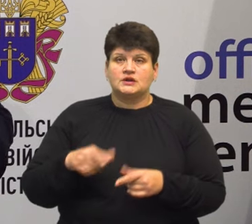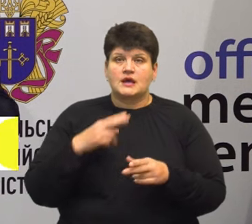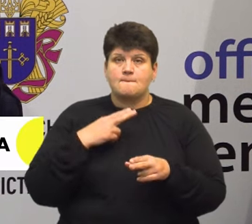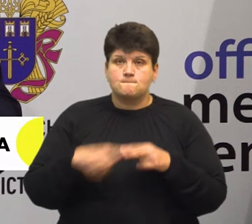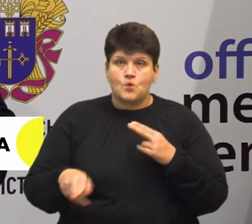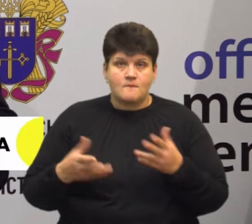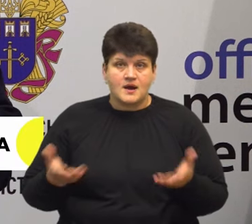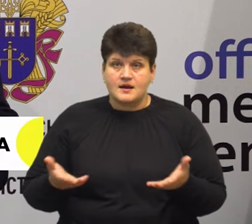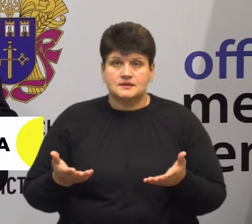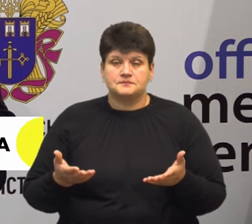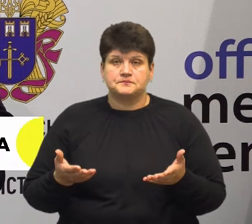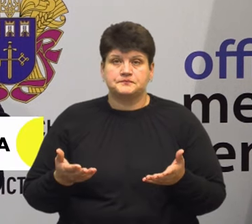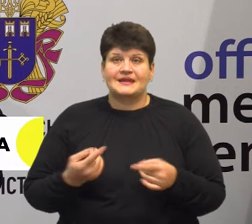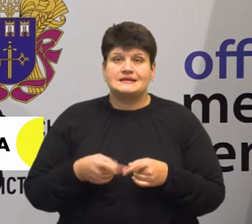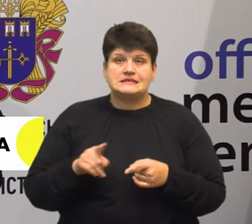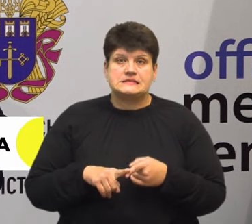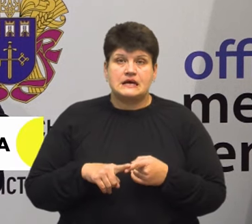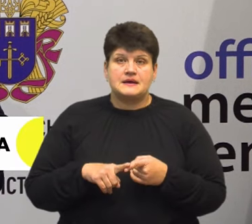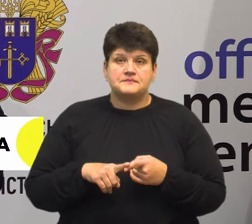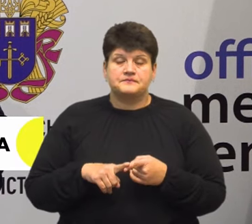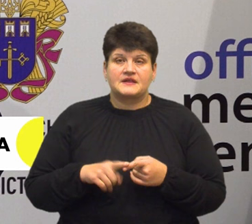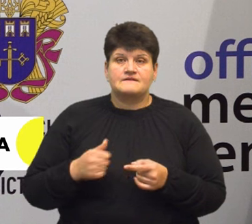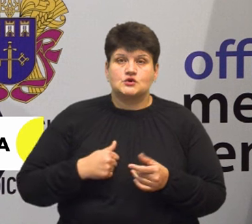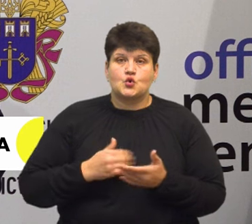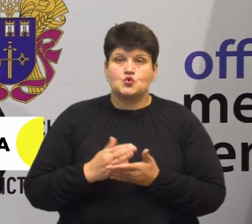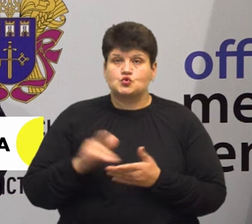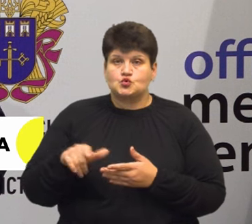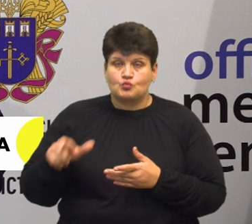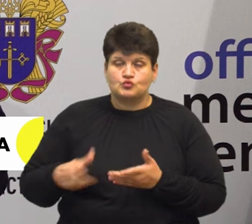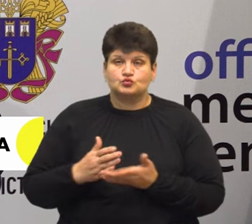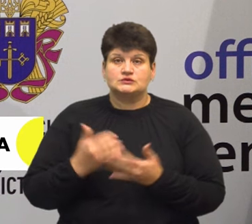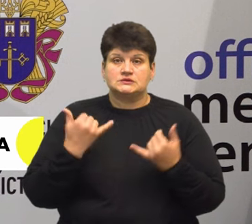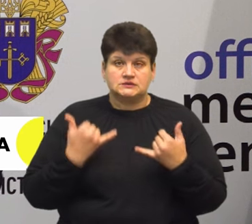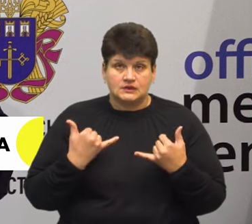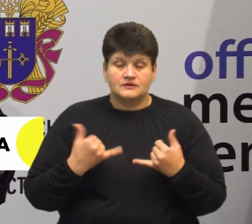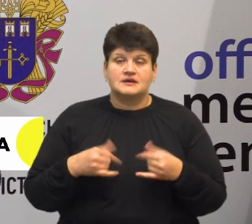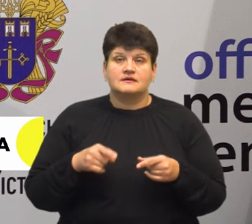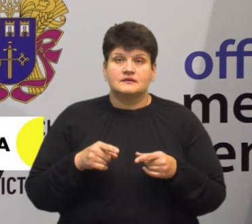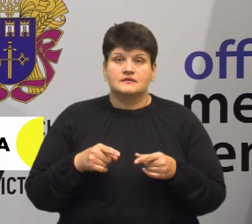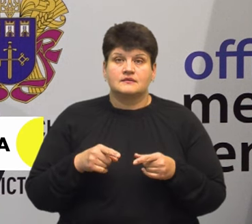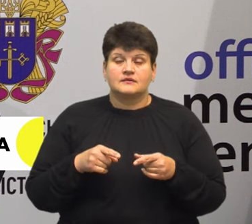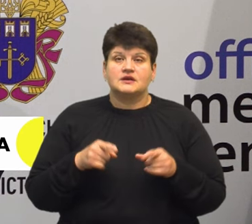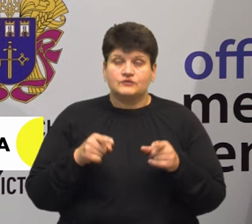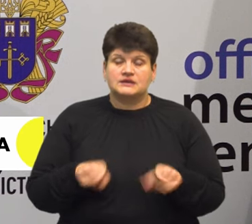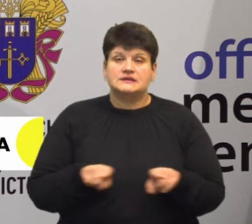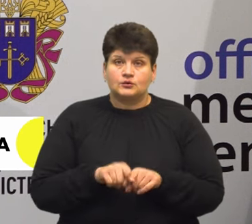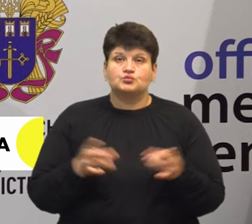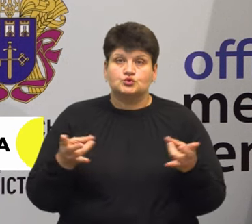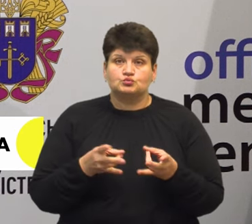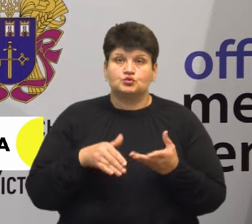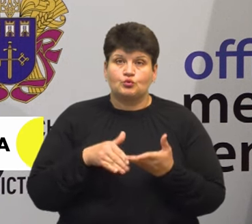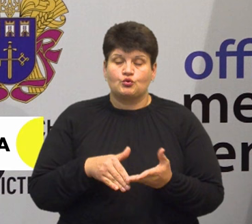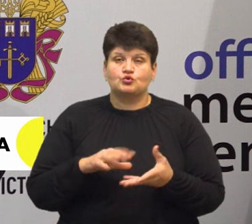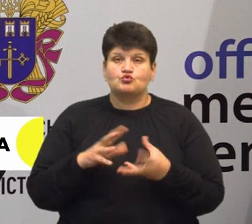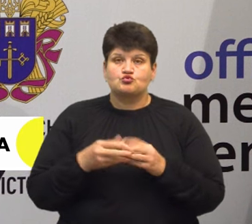вісті, це військовослужбовці, які служать і теж в необхідному потребують допомоги. Тому сума